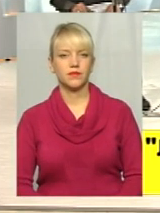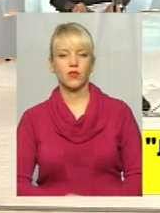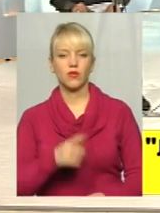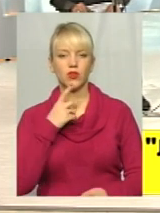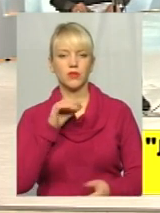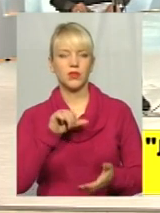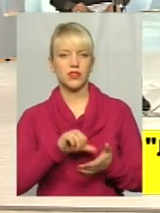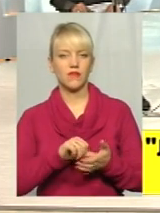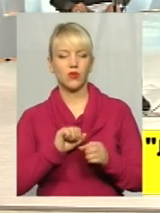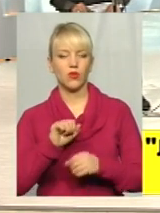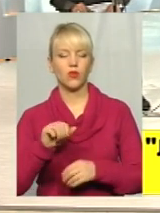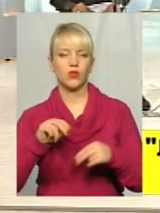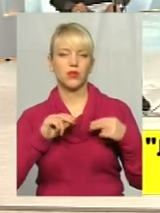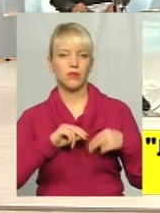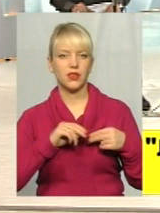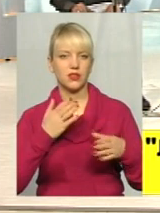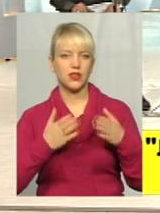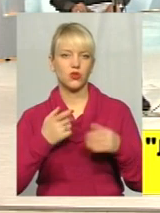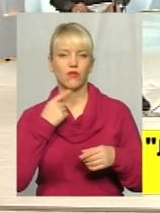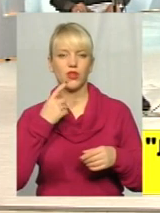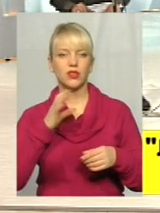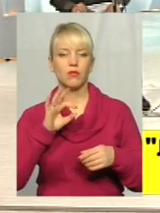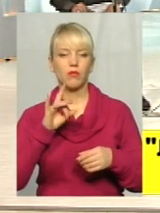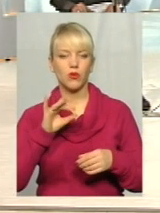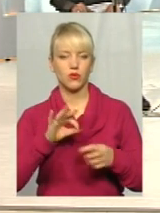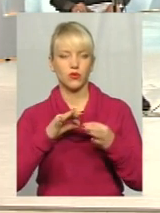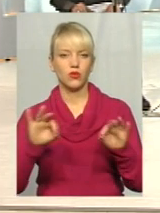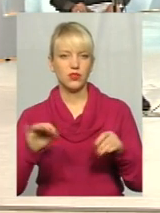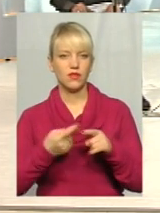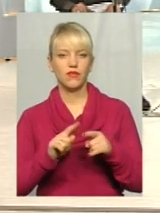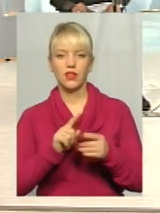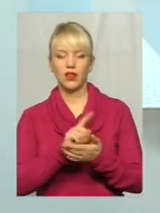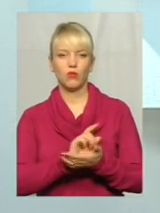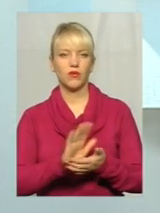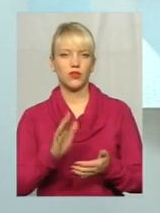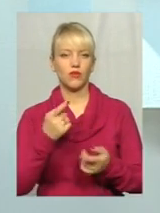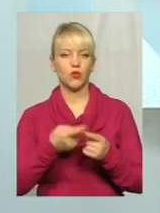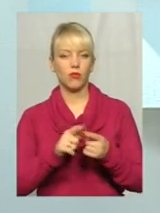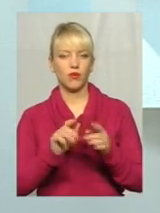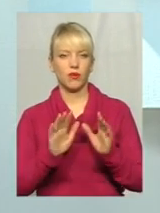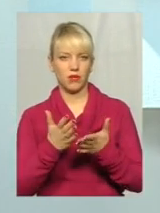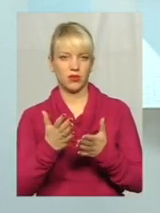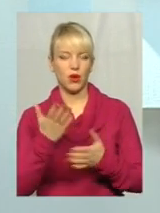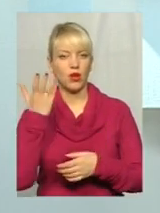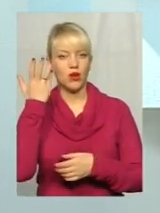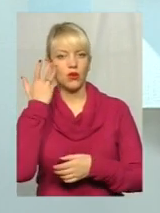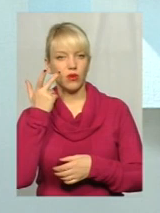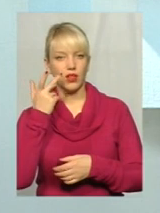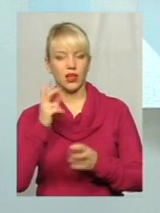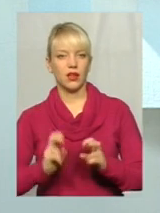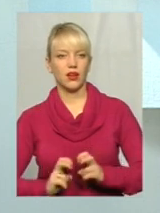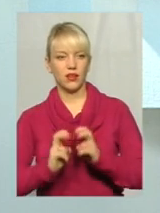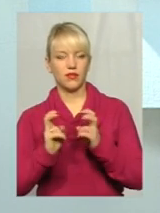якщо брати дозвіл, він не обов'язковий в тому випадку, коли ліфт